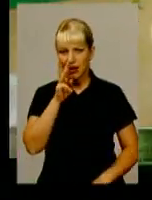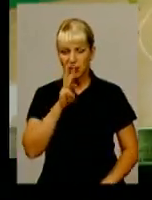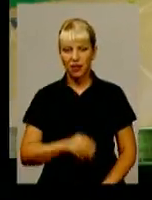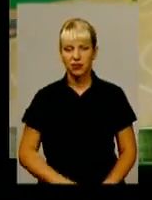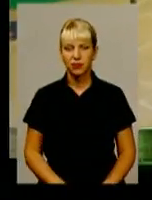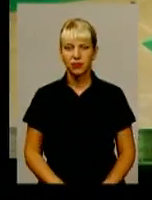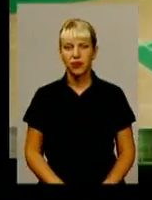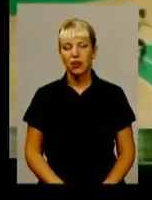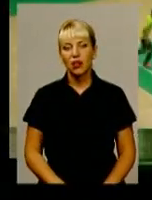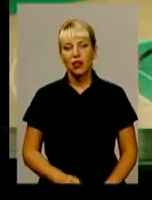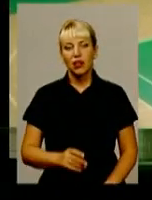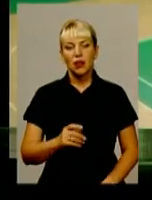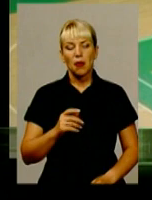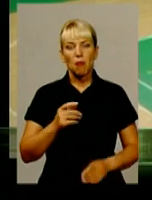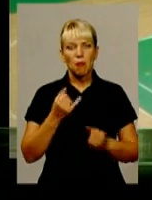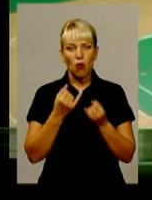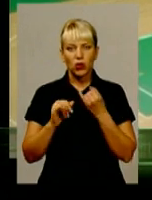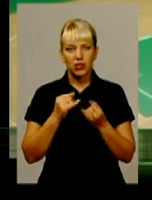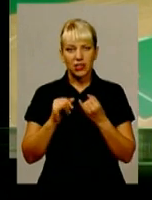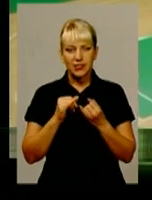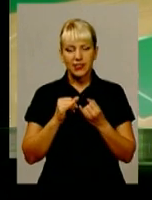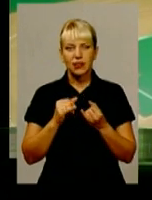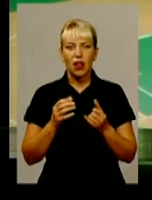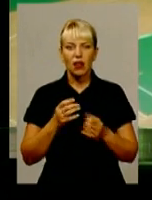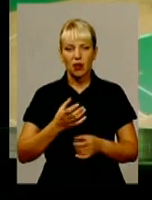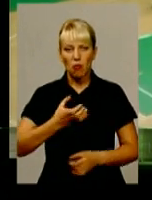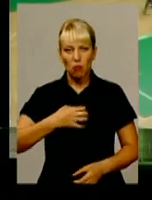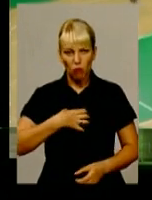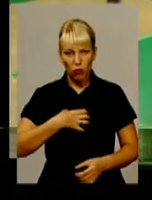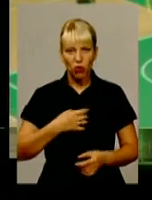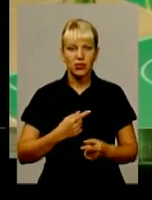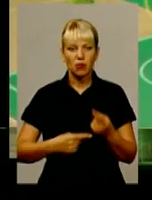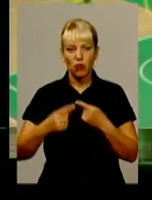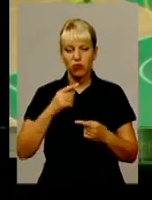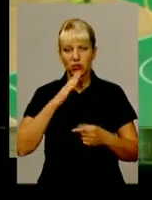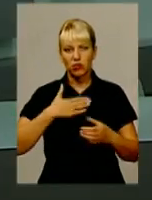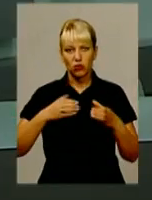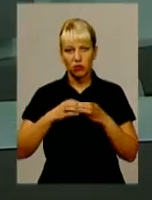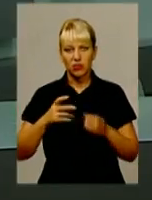Подільська бронза з міста Лева. Спортлідер Плюс вкотре повернувся додому з нагородами.